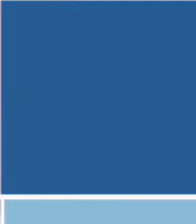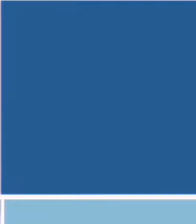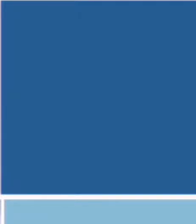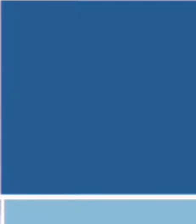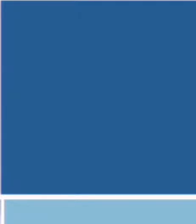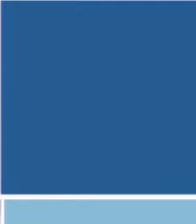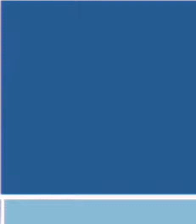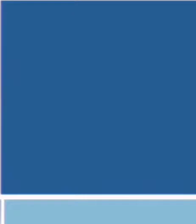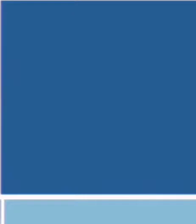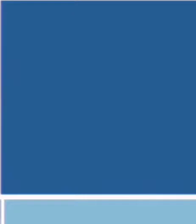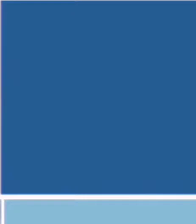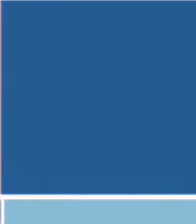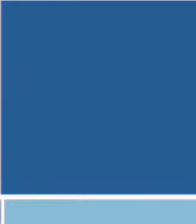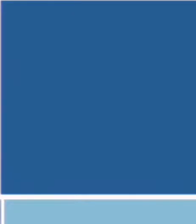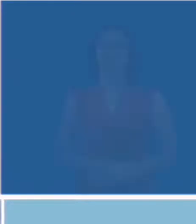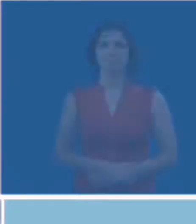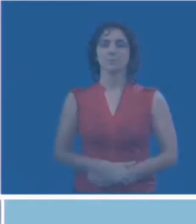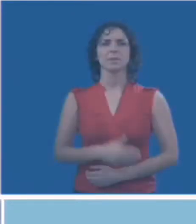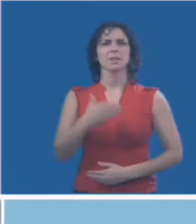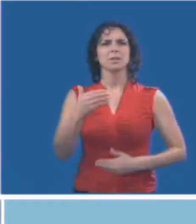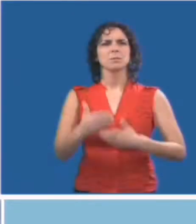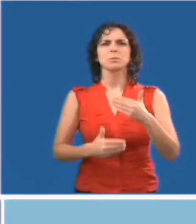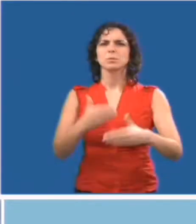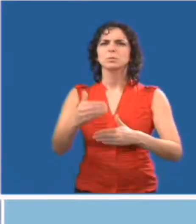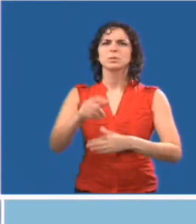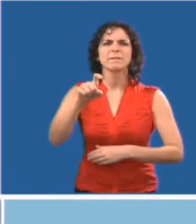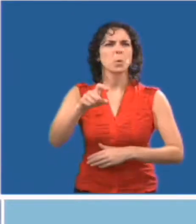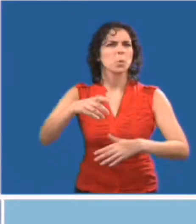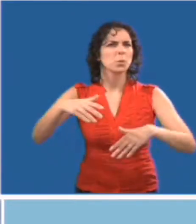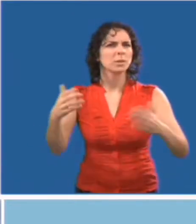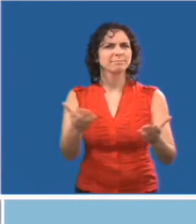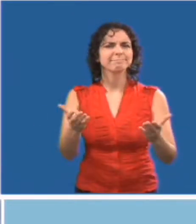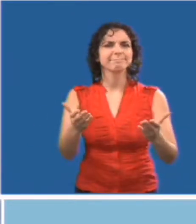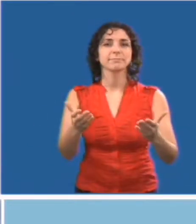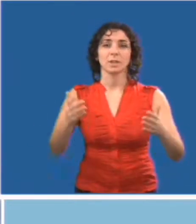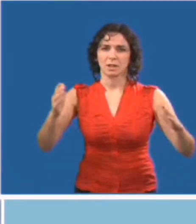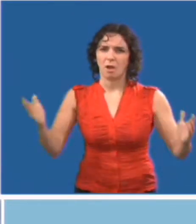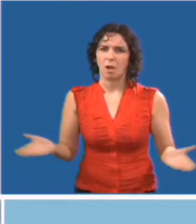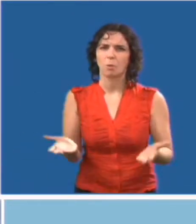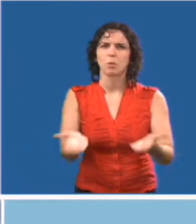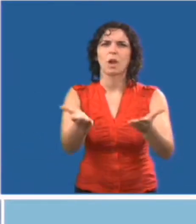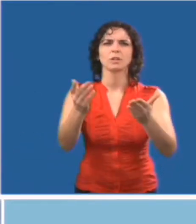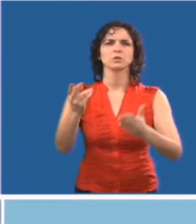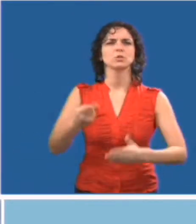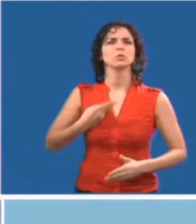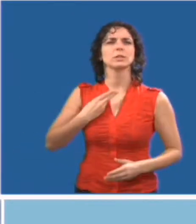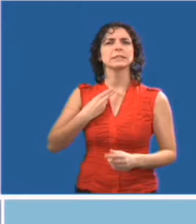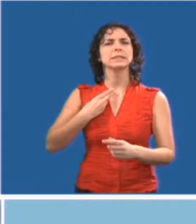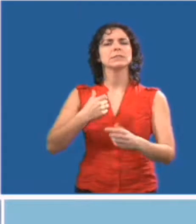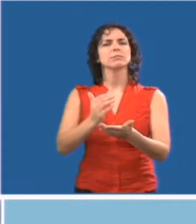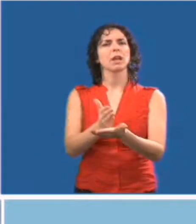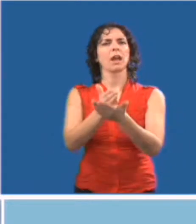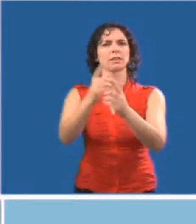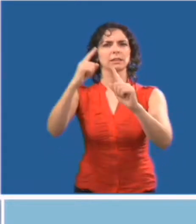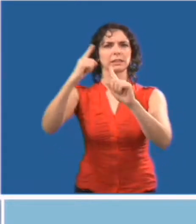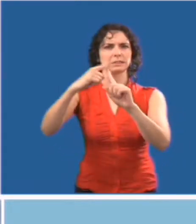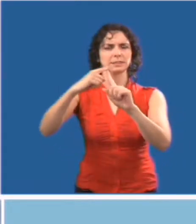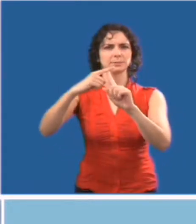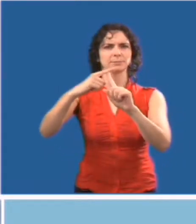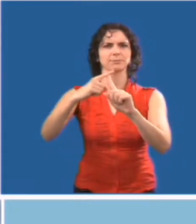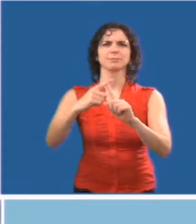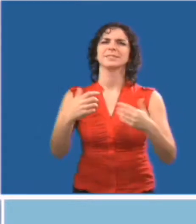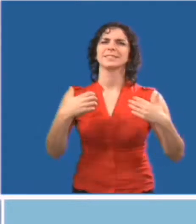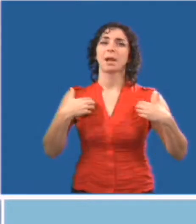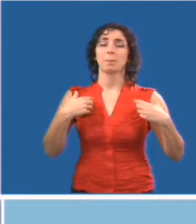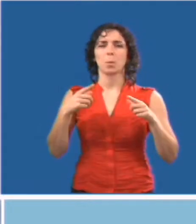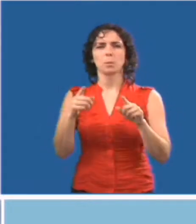personnes handicapées. Dans le cadre de ces procédures, on doit favoriser l'utilisation d'appareils d'assistance et